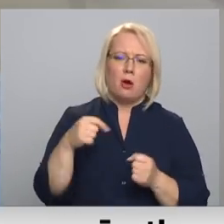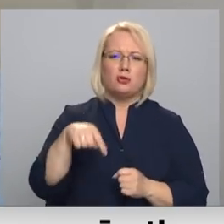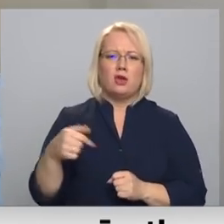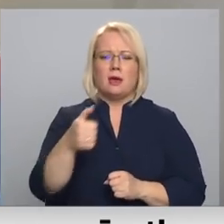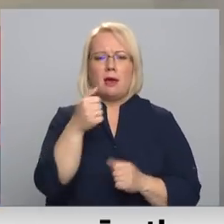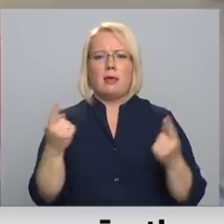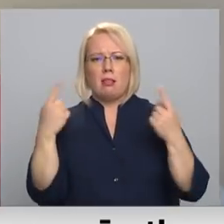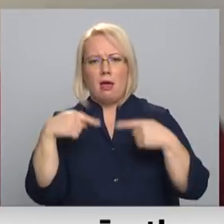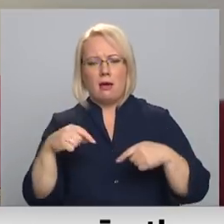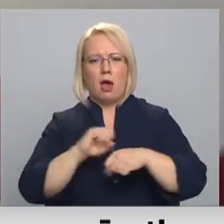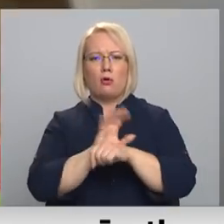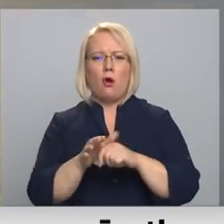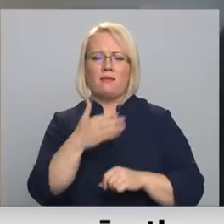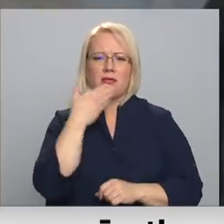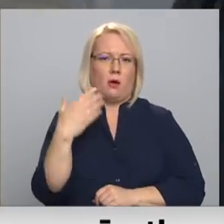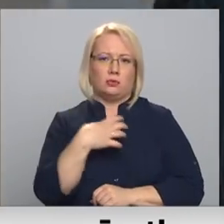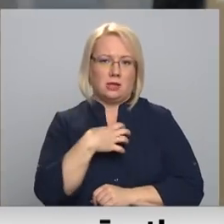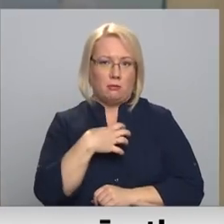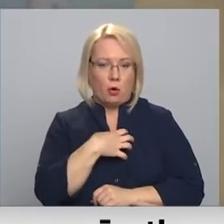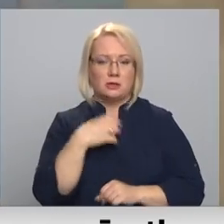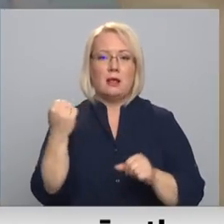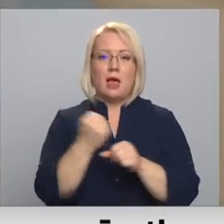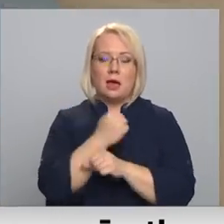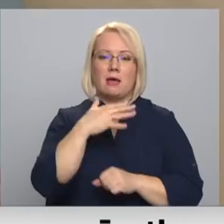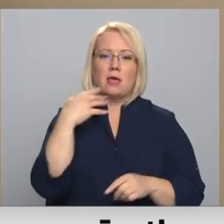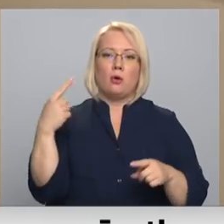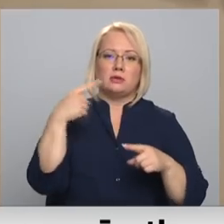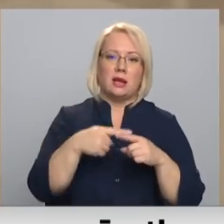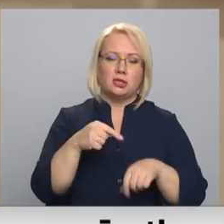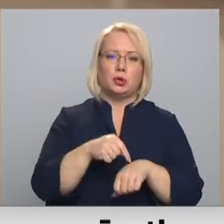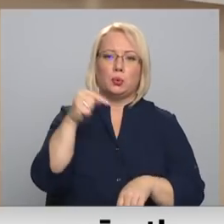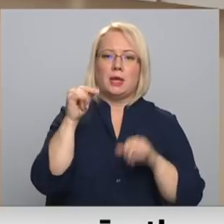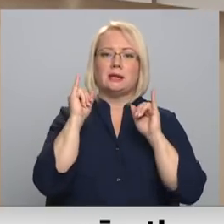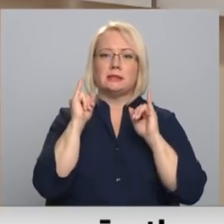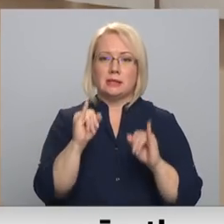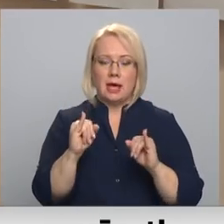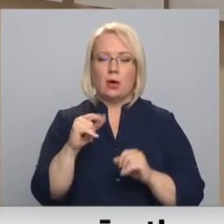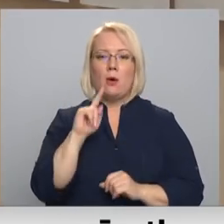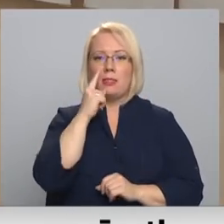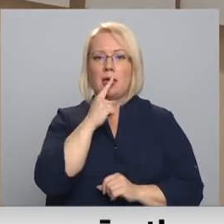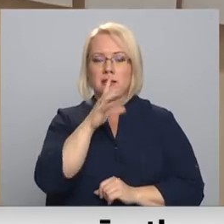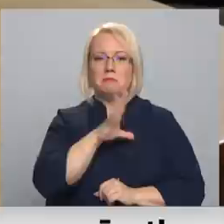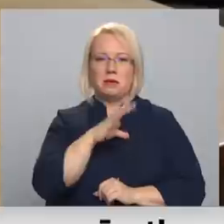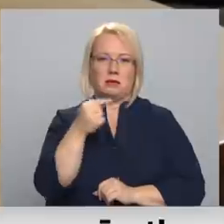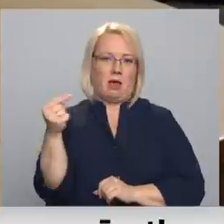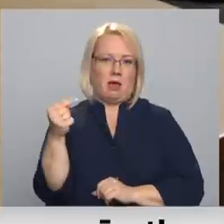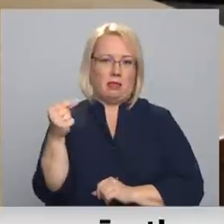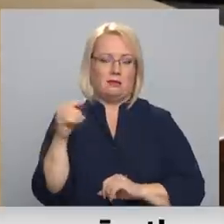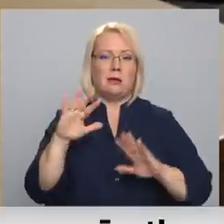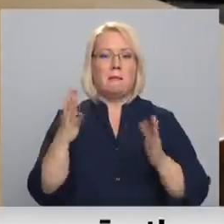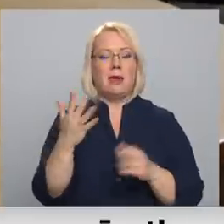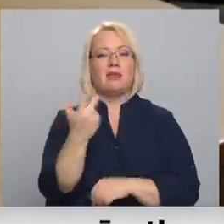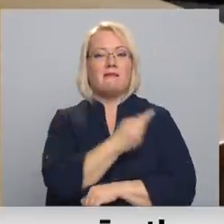laikā ar COVID-19 nav slimojis. Lai gan vairākas reizes cījoties slikti, tests visu laiku bijis negatīvs. Bet